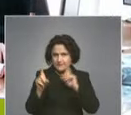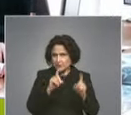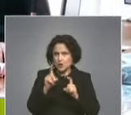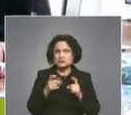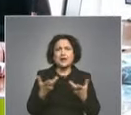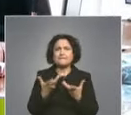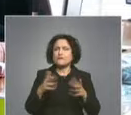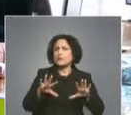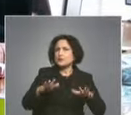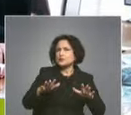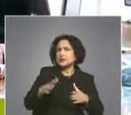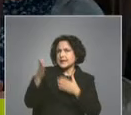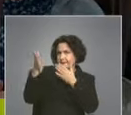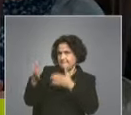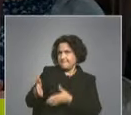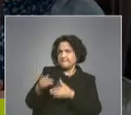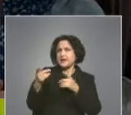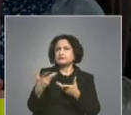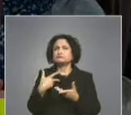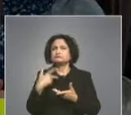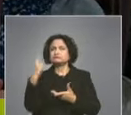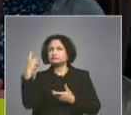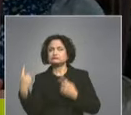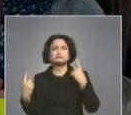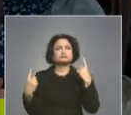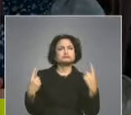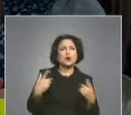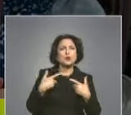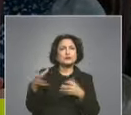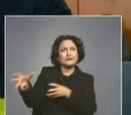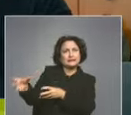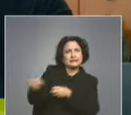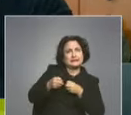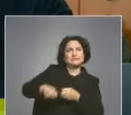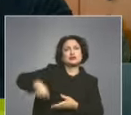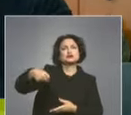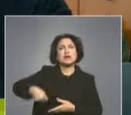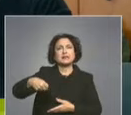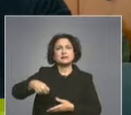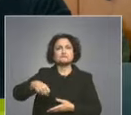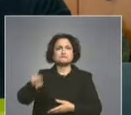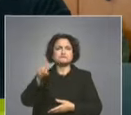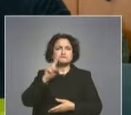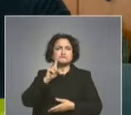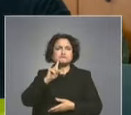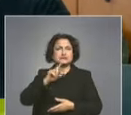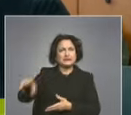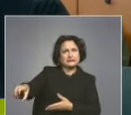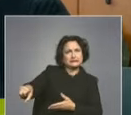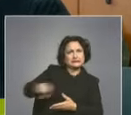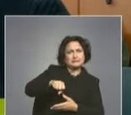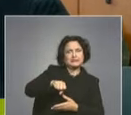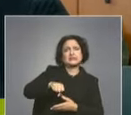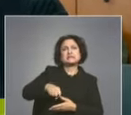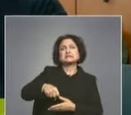Какво положение бяхте един спрямо дук, когато лицето започне да ви дърпа чантата? Мъжът така ме дърпна задръжките на чантата,